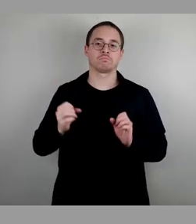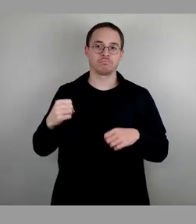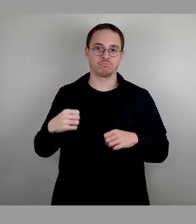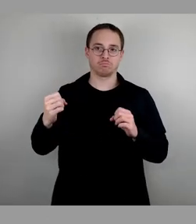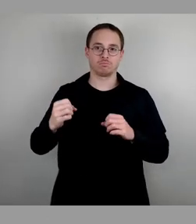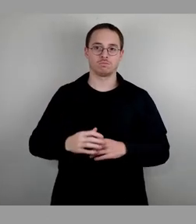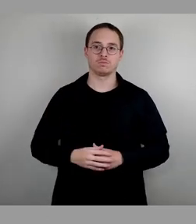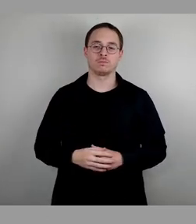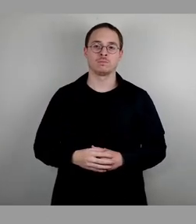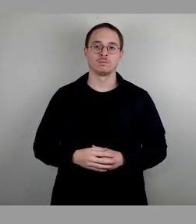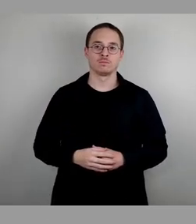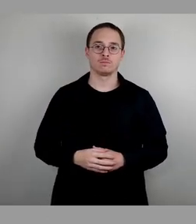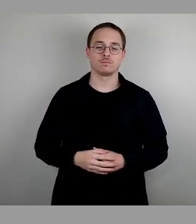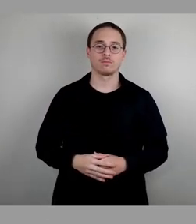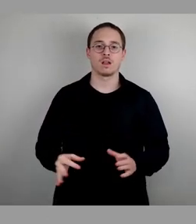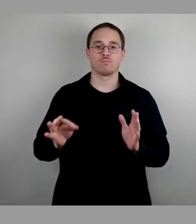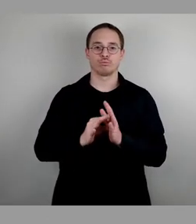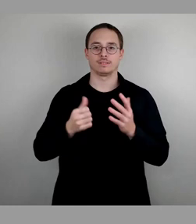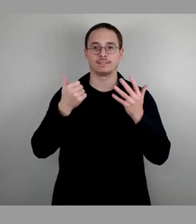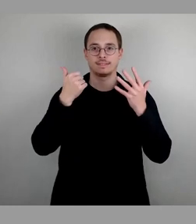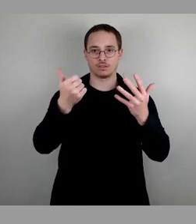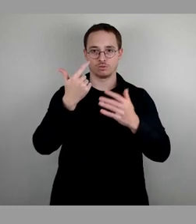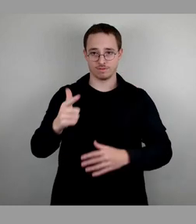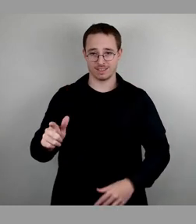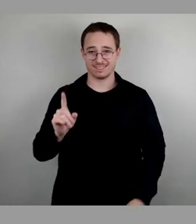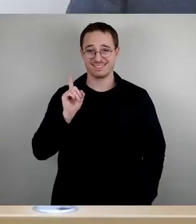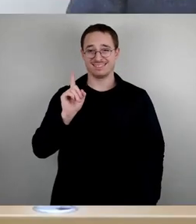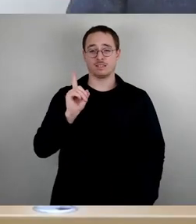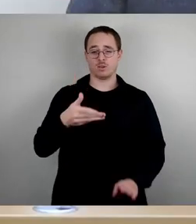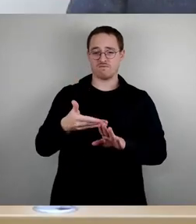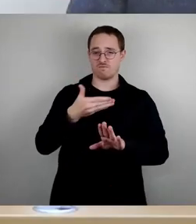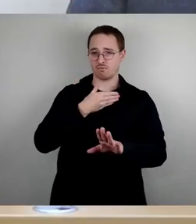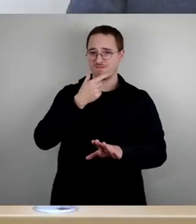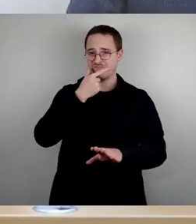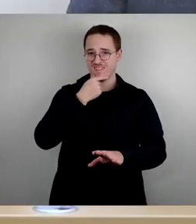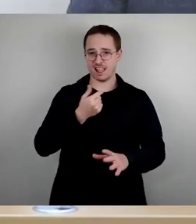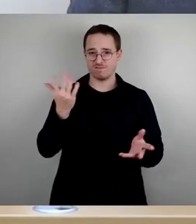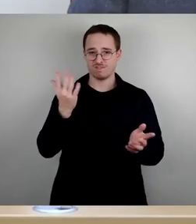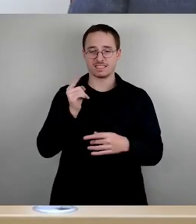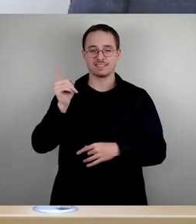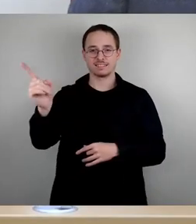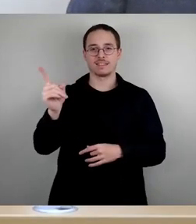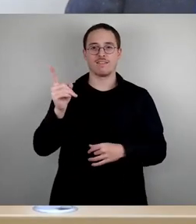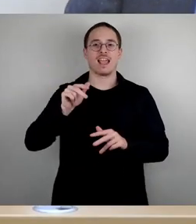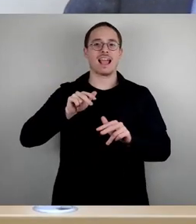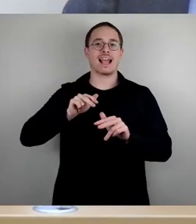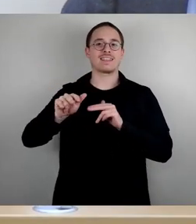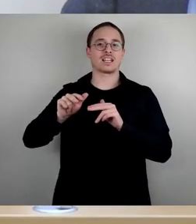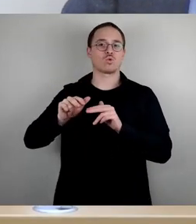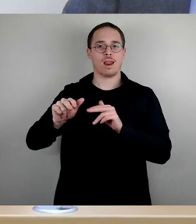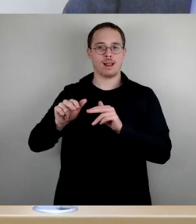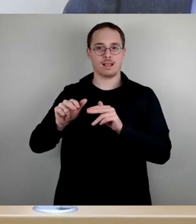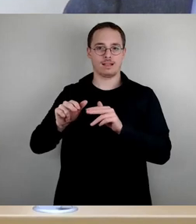Top 26, da gibt es noch, bevor wir den Ausschussbericht abstimmen, eine redaktionelle Änderung. Und zwar ist